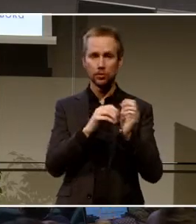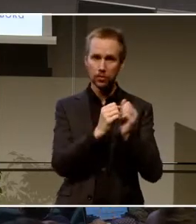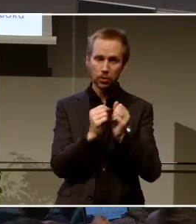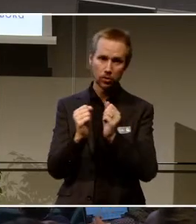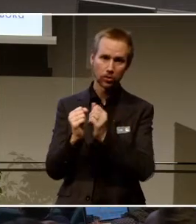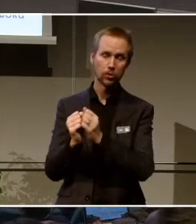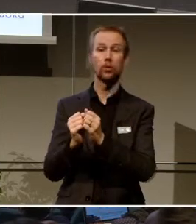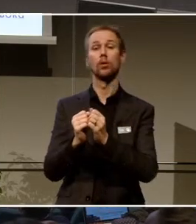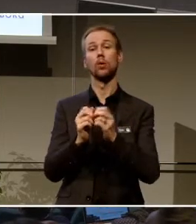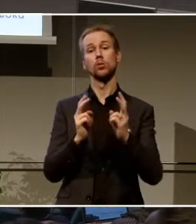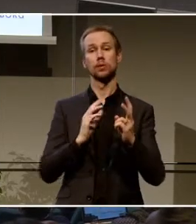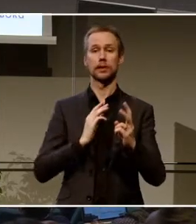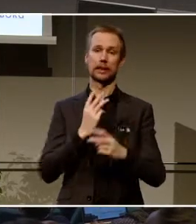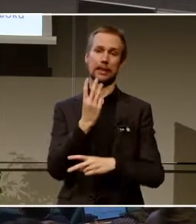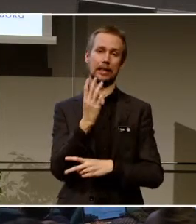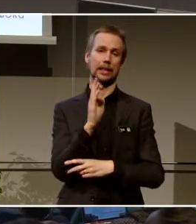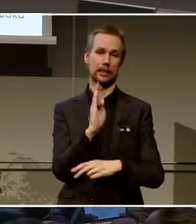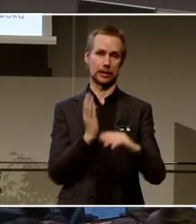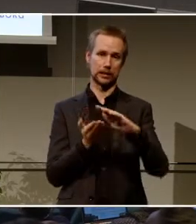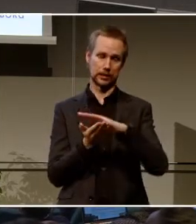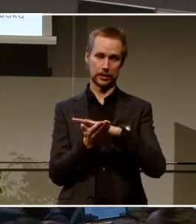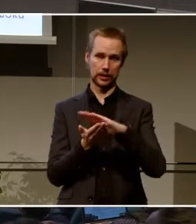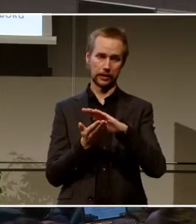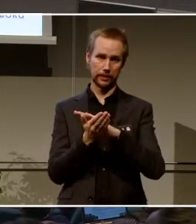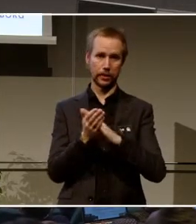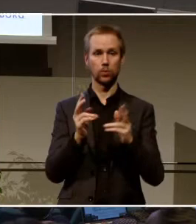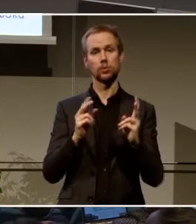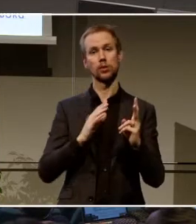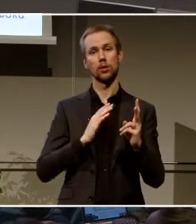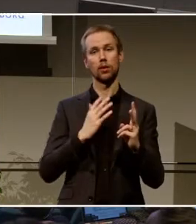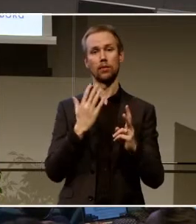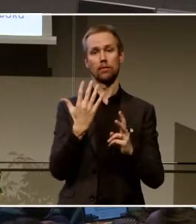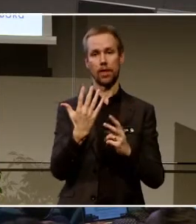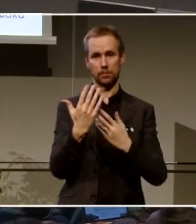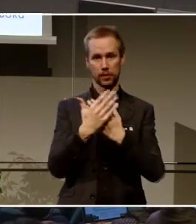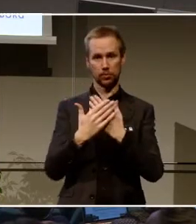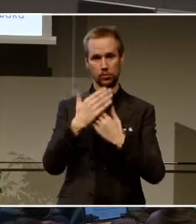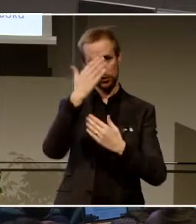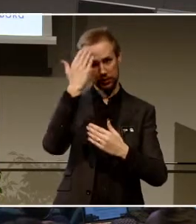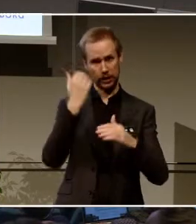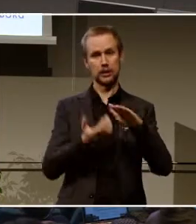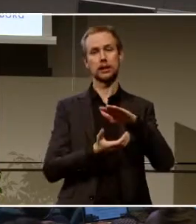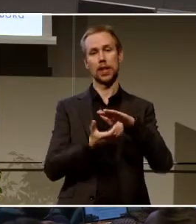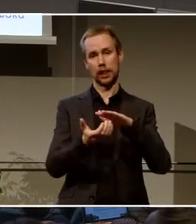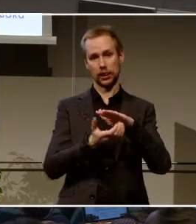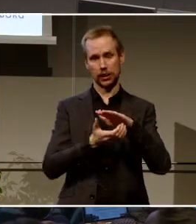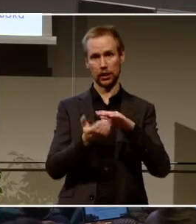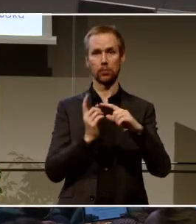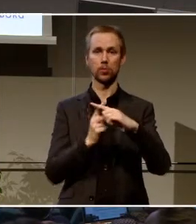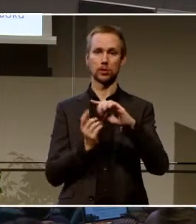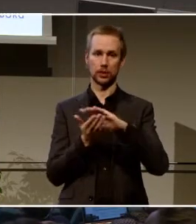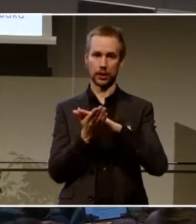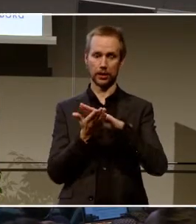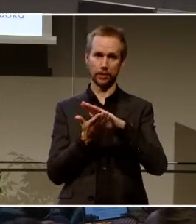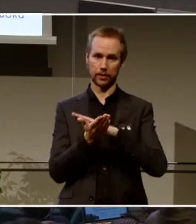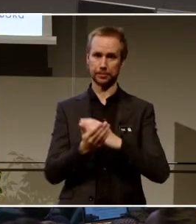rummet finns också en 3D-skrivare. Vi har även fem stycken datorer där man kan scanna. Och en skrivare i utrymmet.